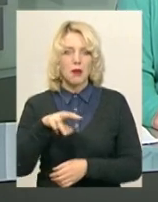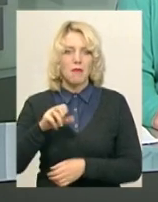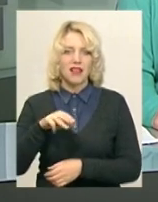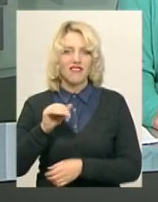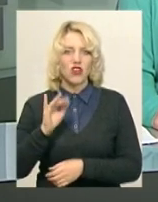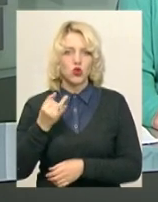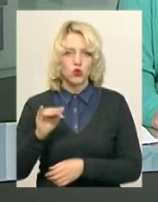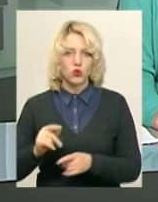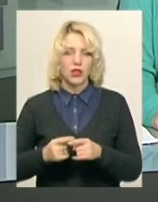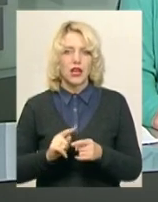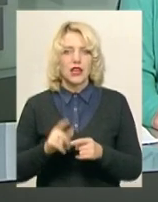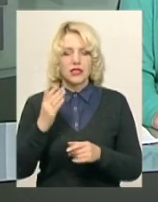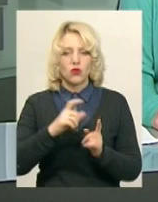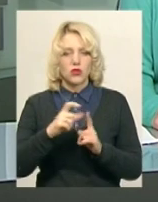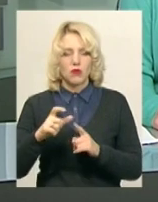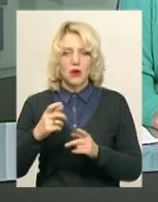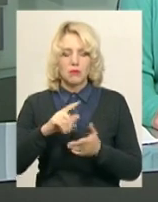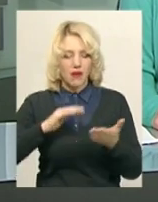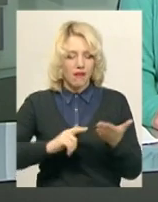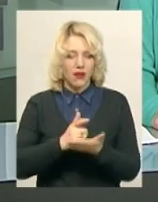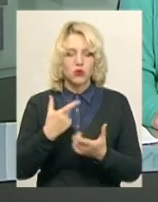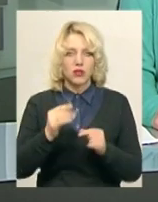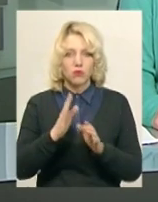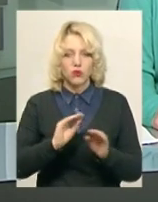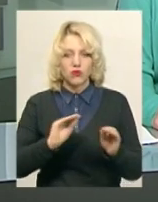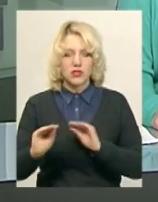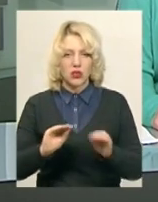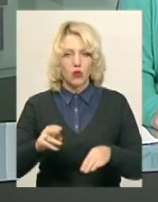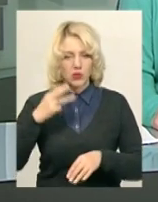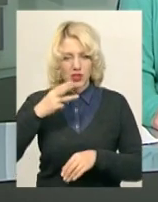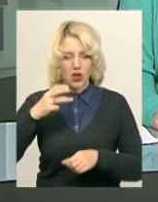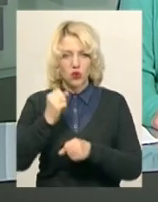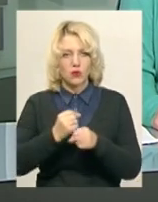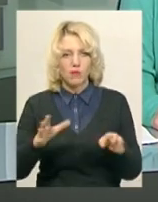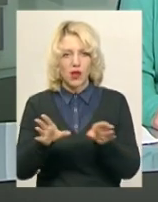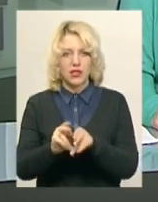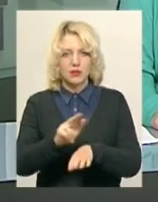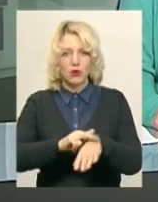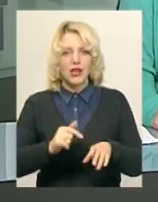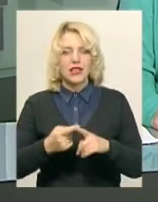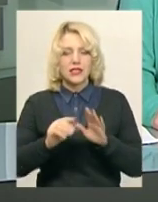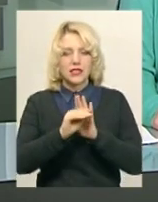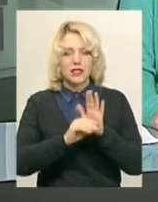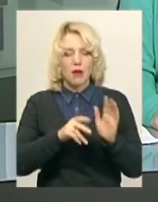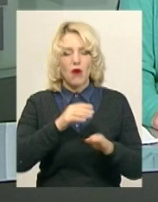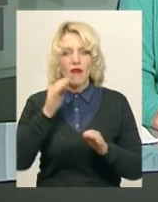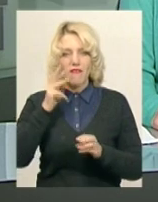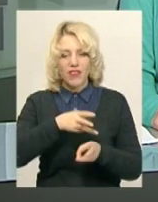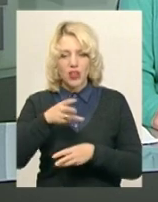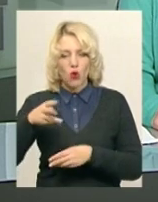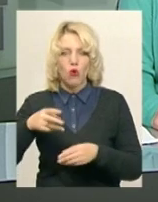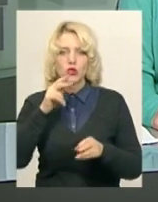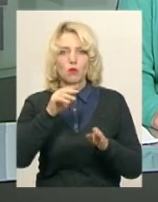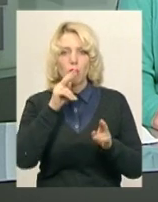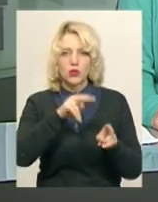За його словами, карту, де будуть встановлювати камери, розробляли разом з поліцейськими, оскільки дана система відеоспостереження створена для безпеки